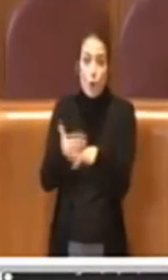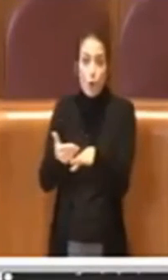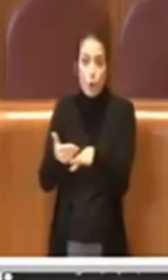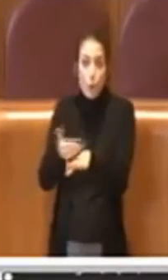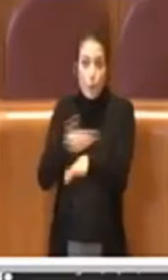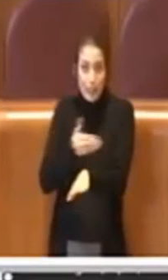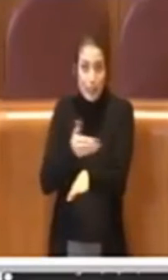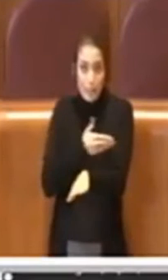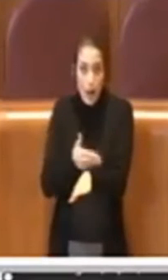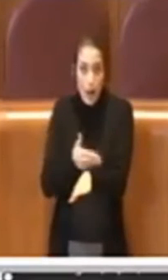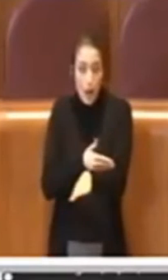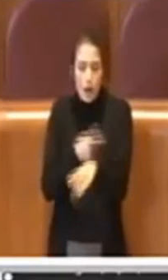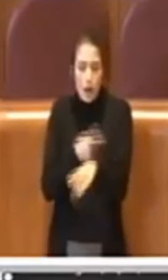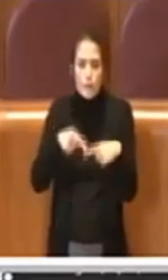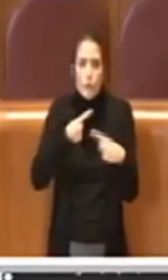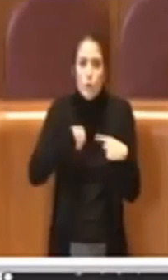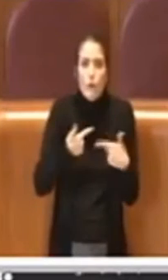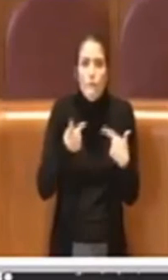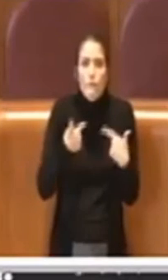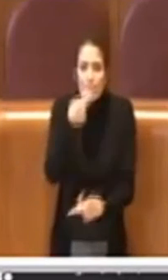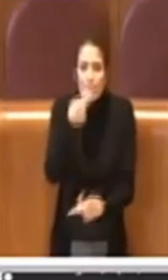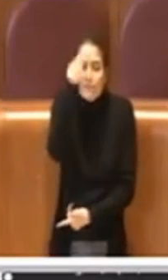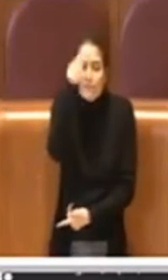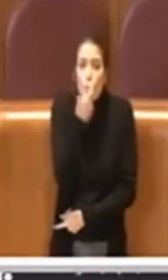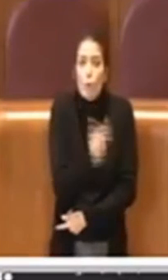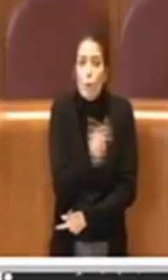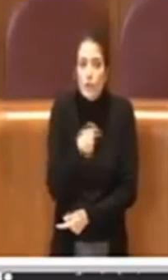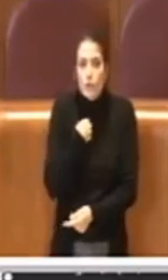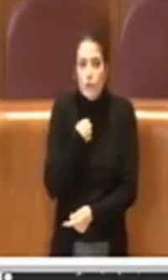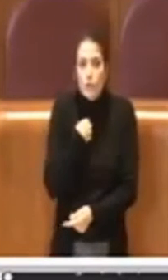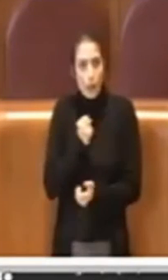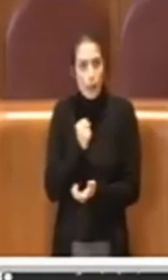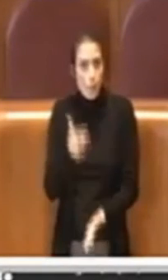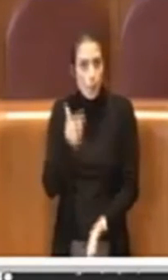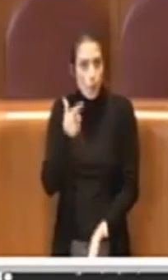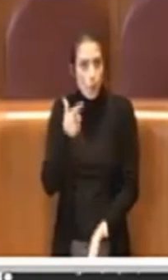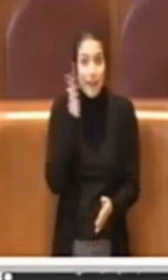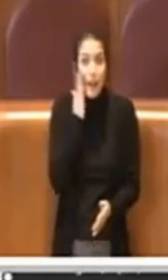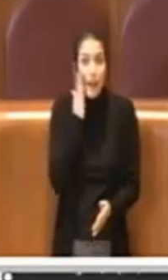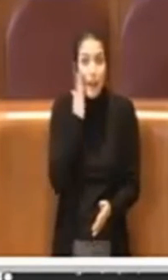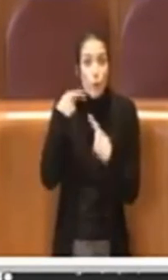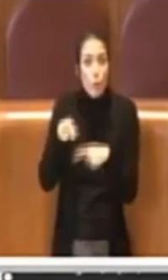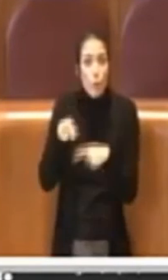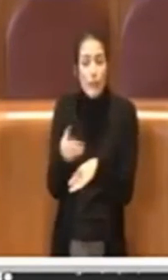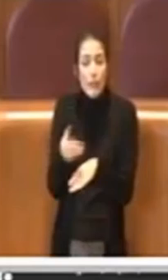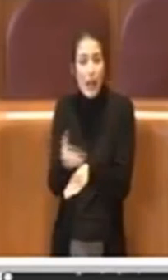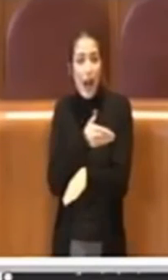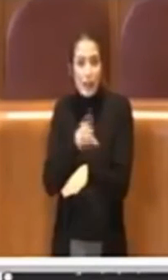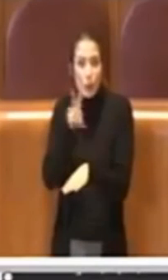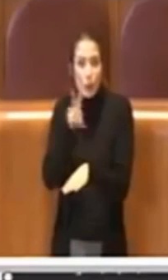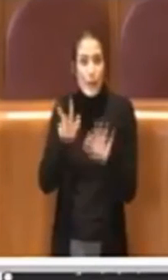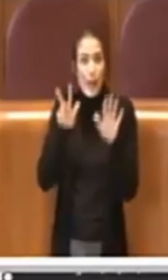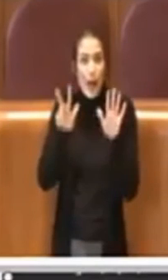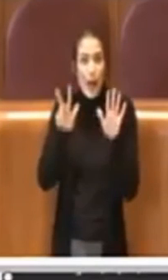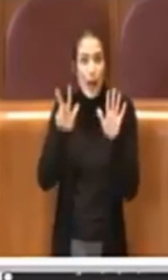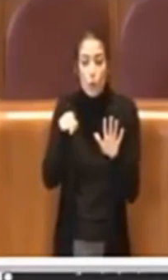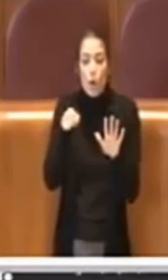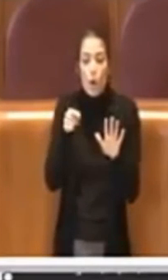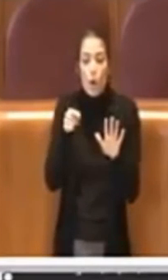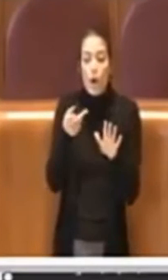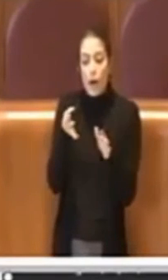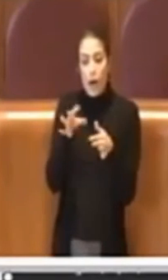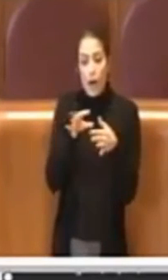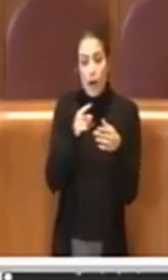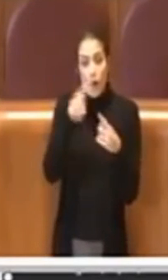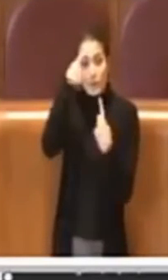ricordiamo insomma perché credo che sia importante questo debito ante 2008 che è stato messo sotto la gestione